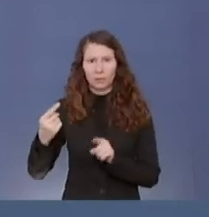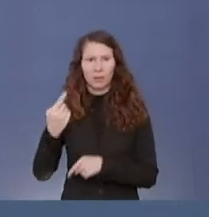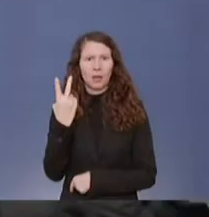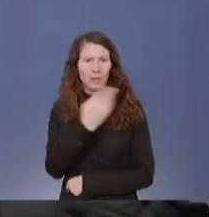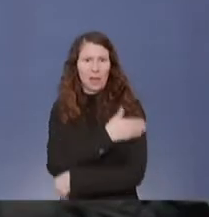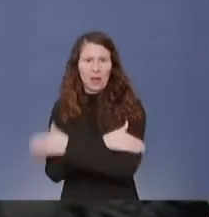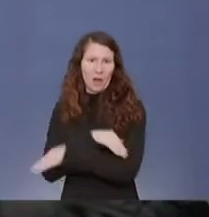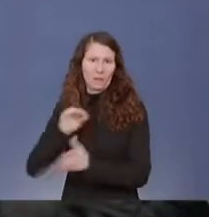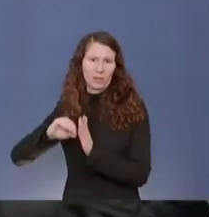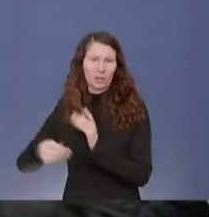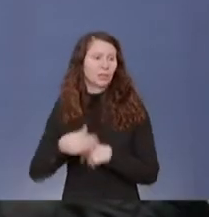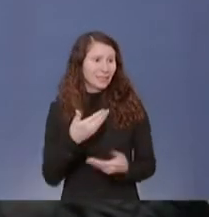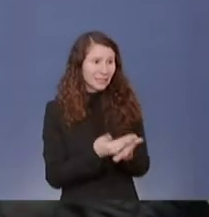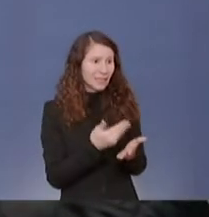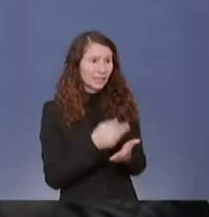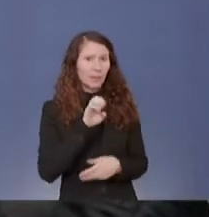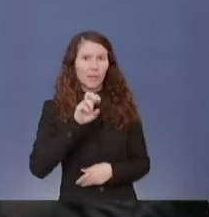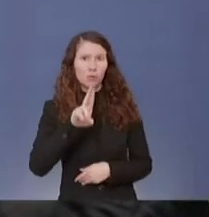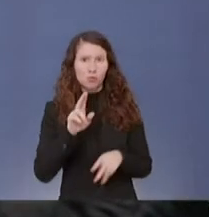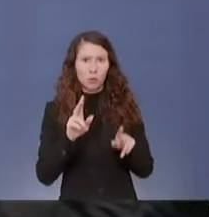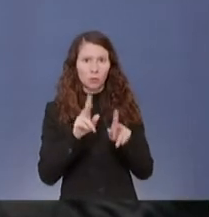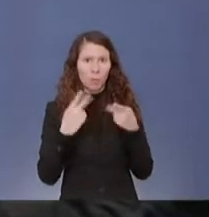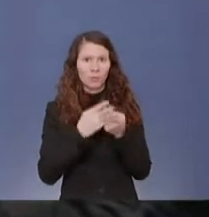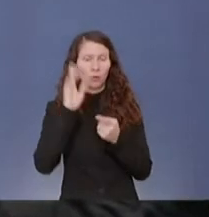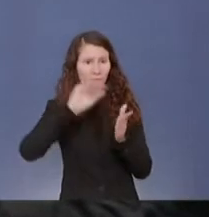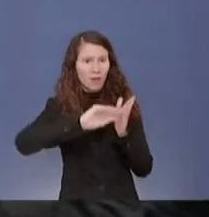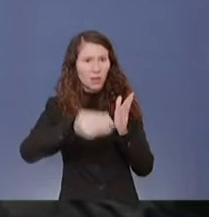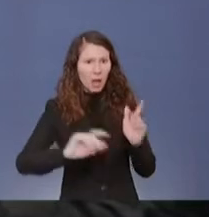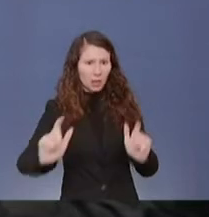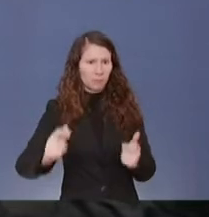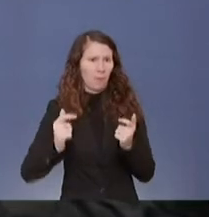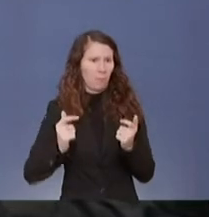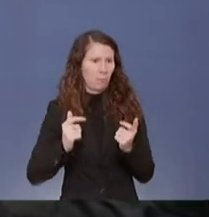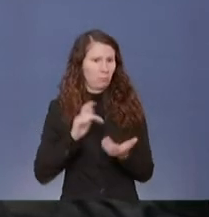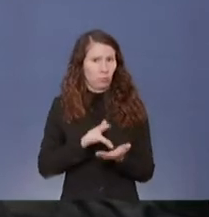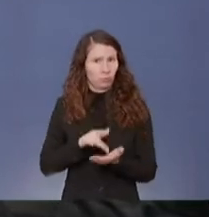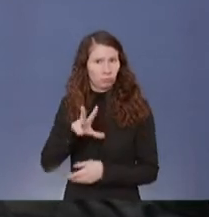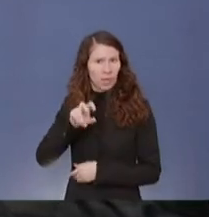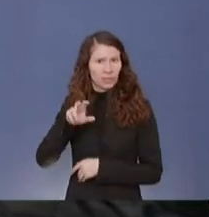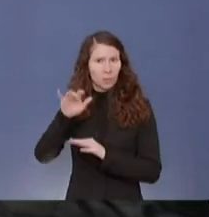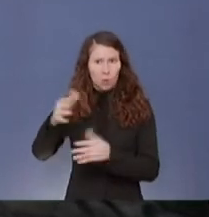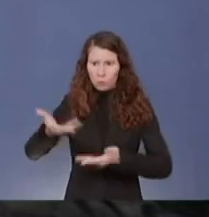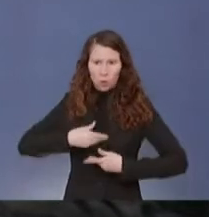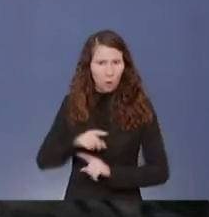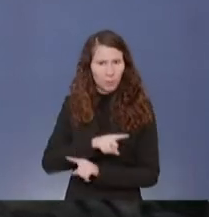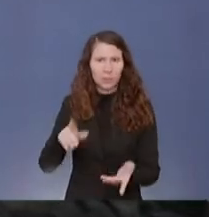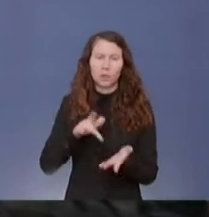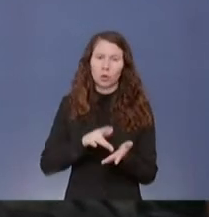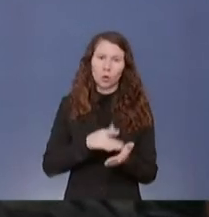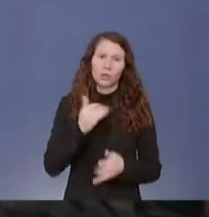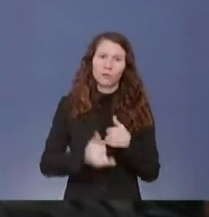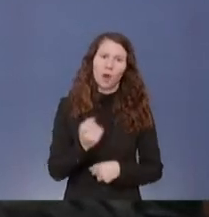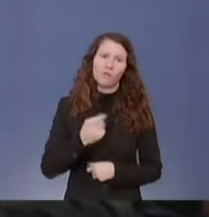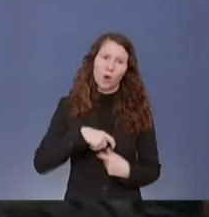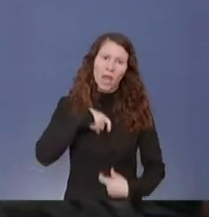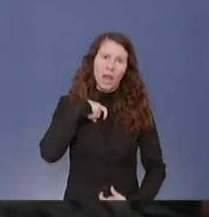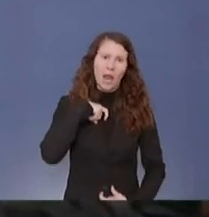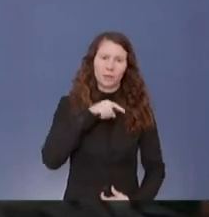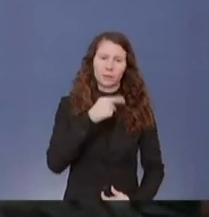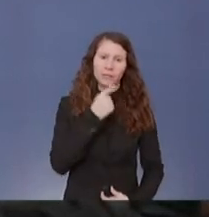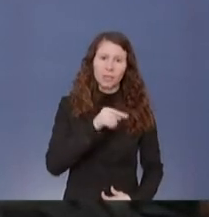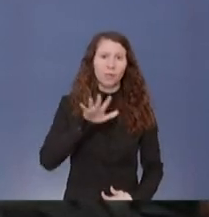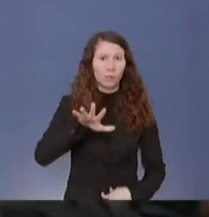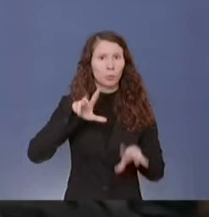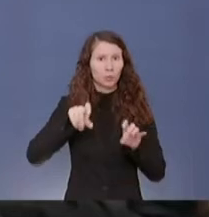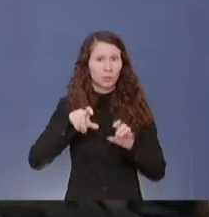jetzt sozusagen die Produktion dieser 30 Millionen, die ja möglich gewesen wäre, weil im zweiten Quartal Frau von der Leyen gesagt hat, 75 Millionen